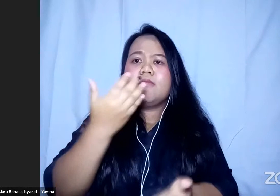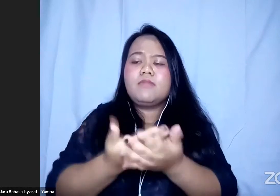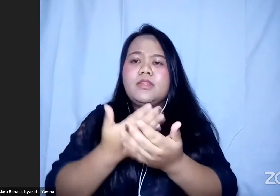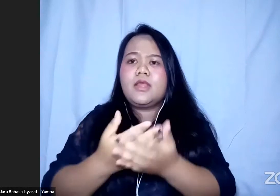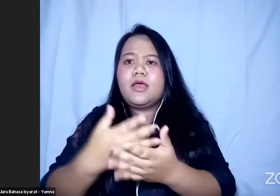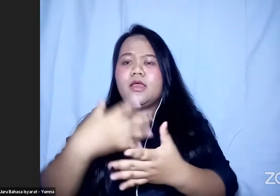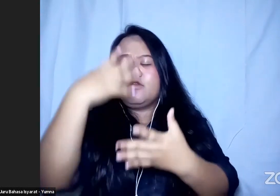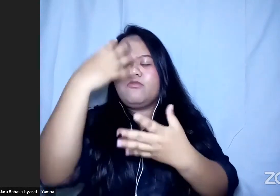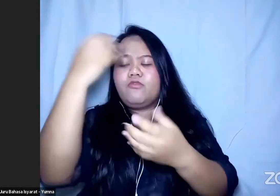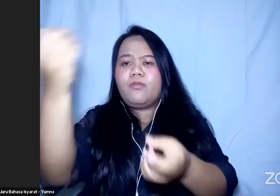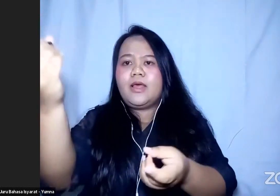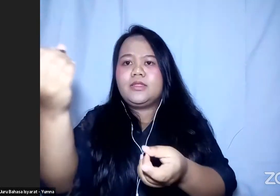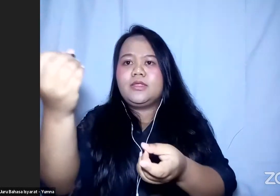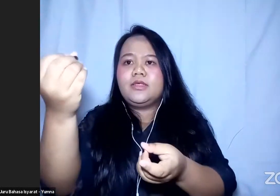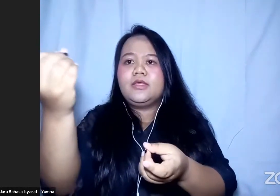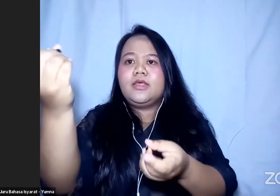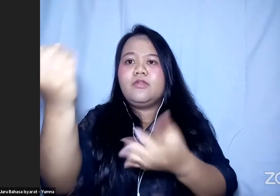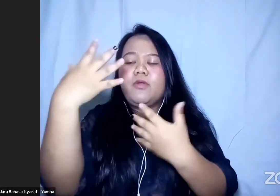Narah Hubung Kami